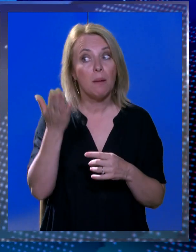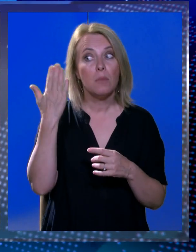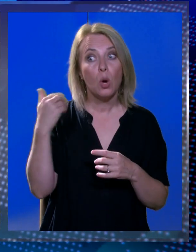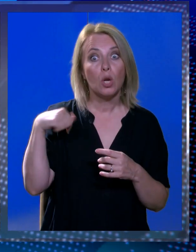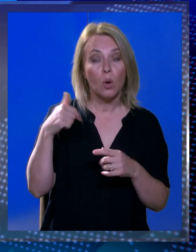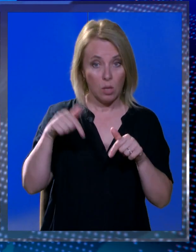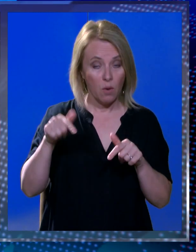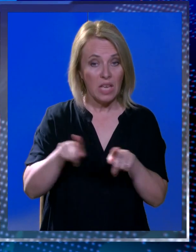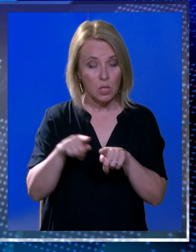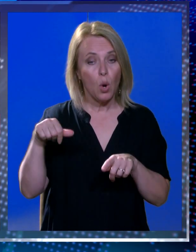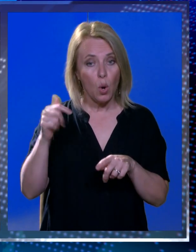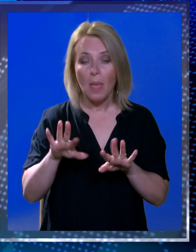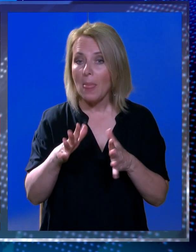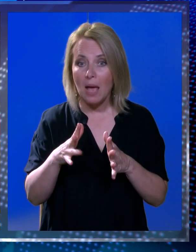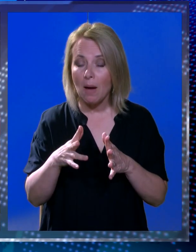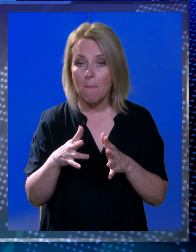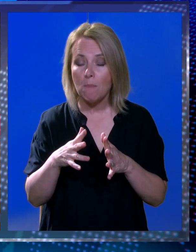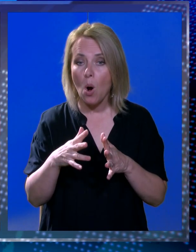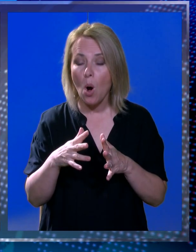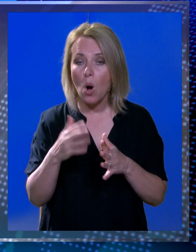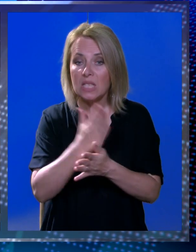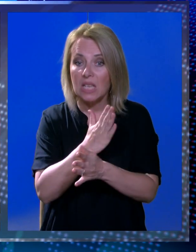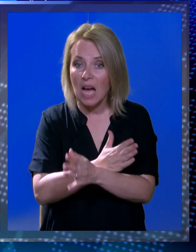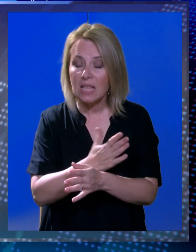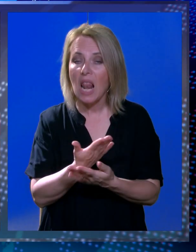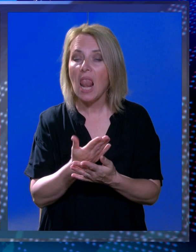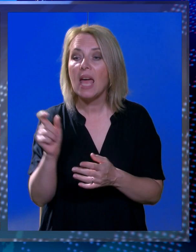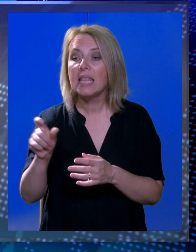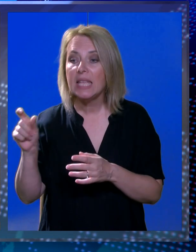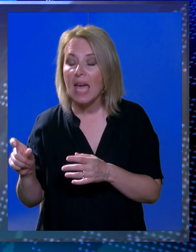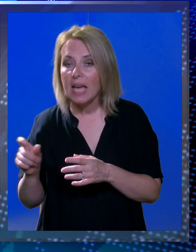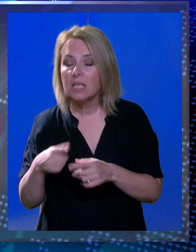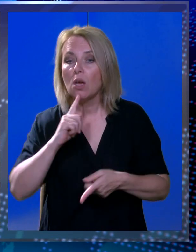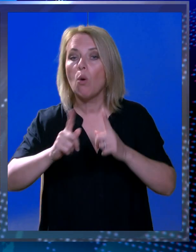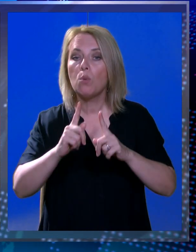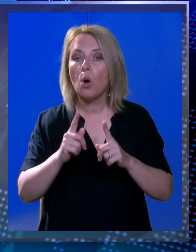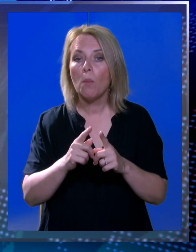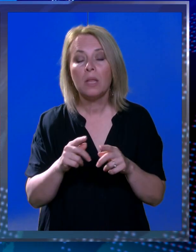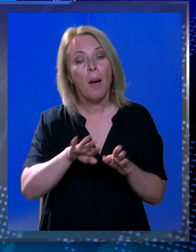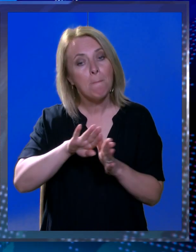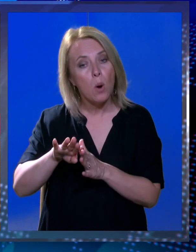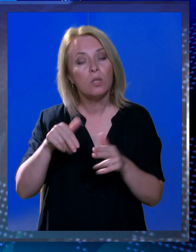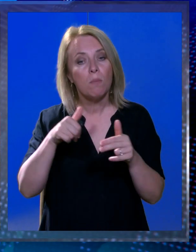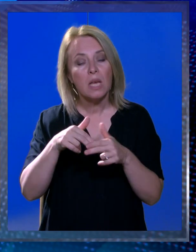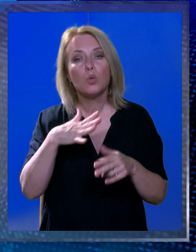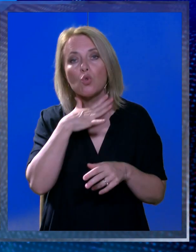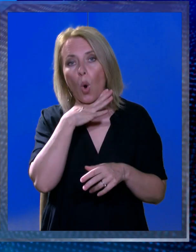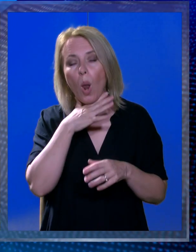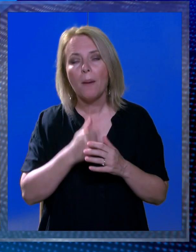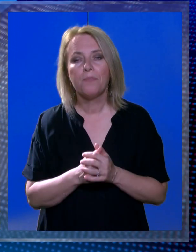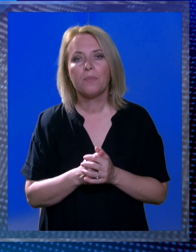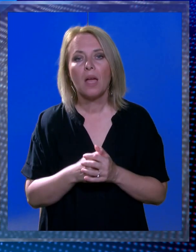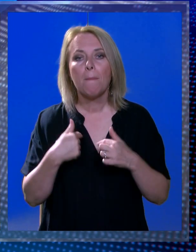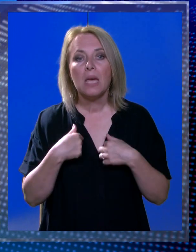nemamo stradale djece u prometu a prvenstveno djece stradale u blizini školskih i predškolskih ustanova. Mi